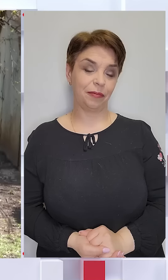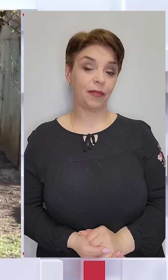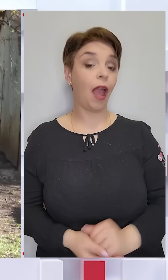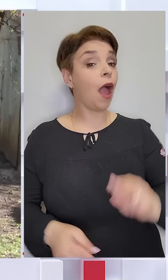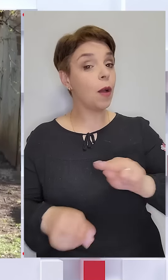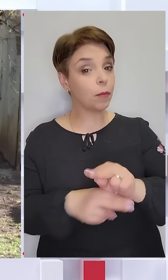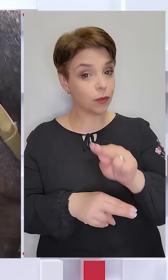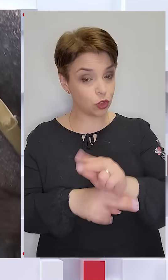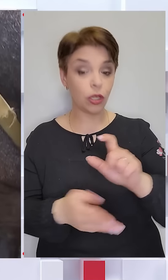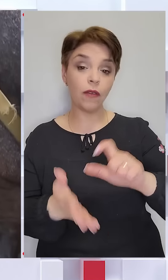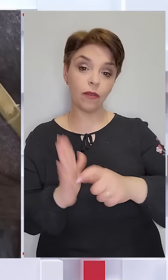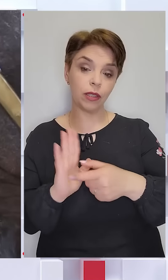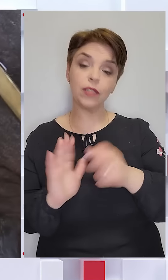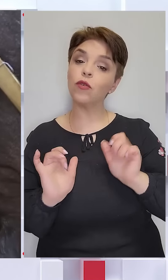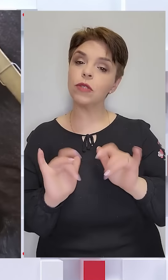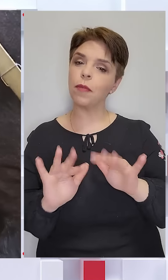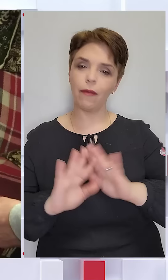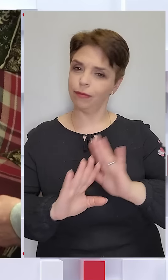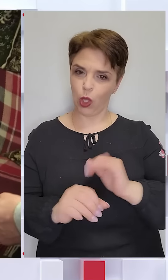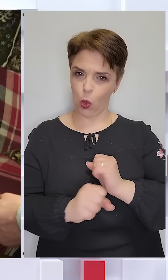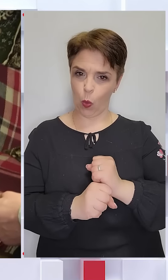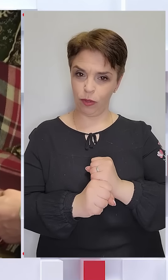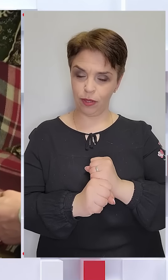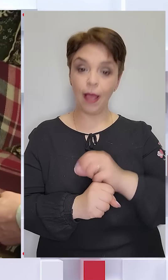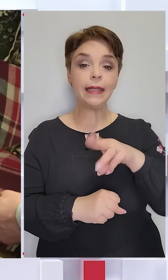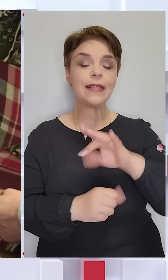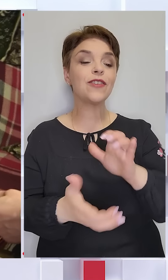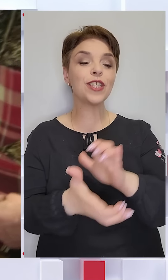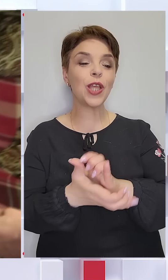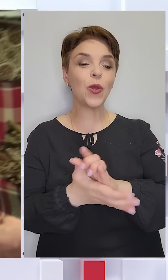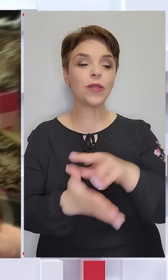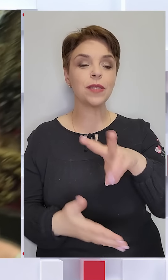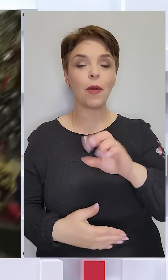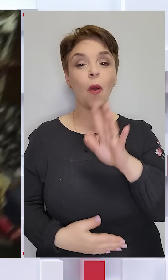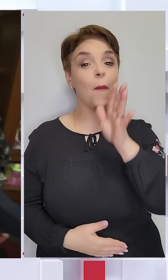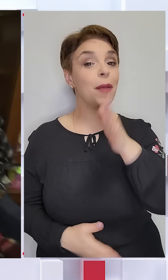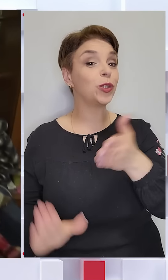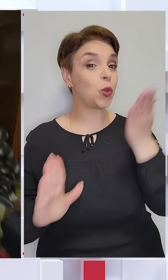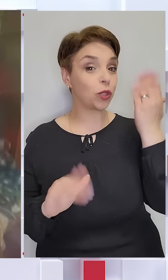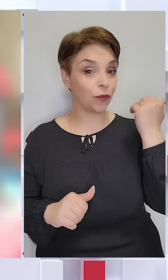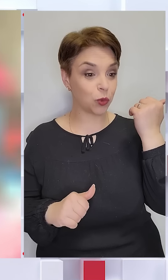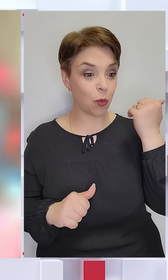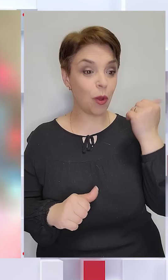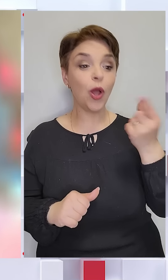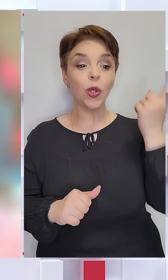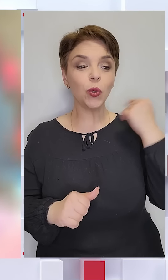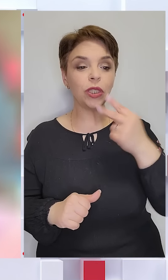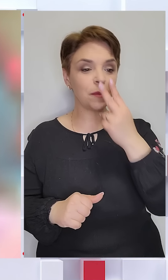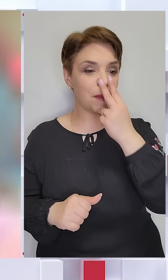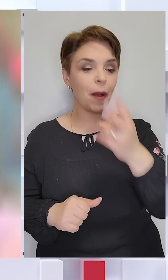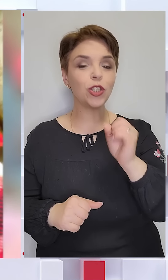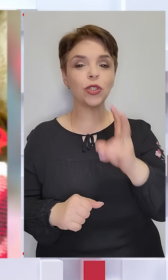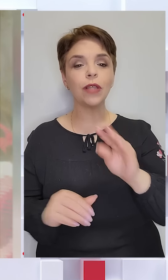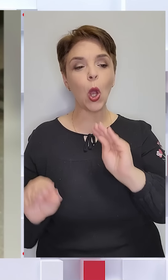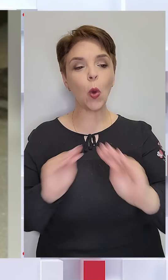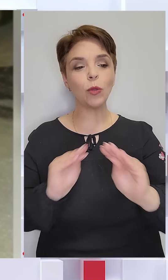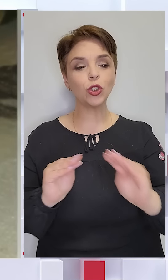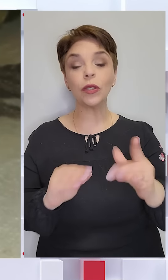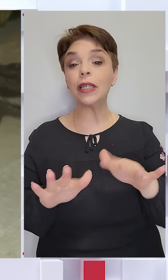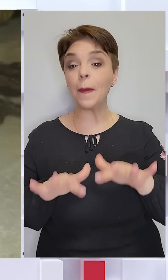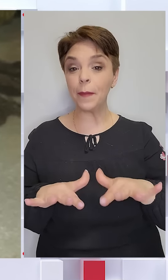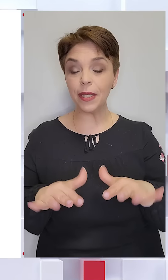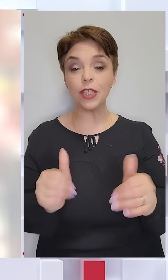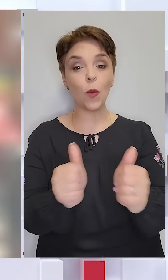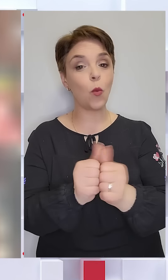Привчена і у квартирі своїх справ не робить. Телесен уже знайомилася з Марго п'ять років тому. Тоді ми бачили, як облаштоване її